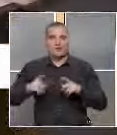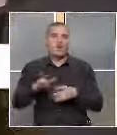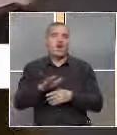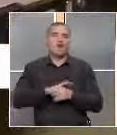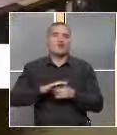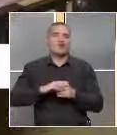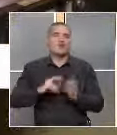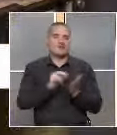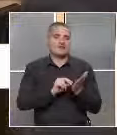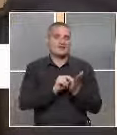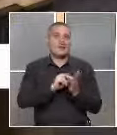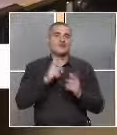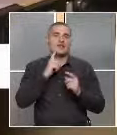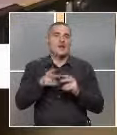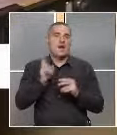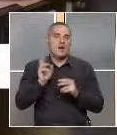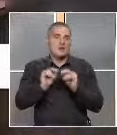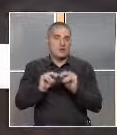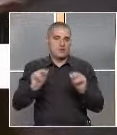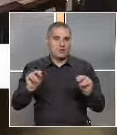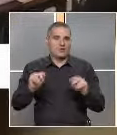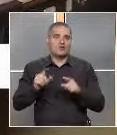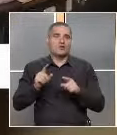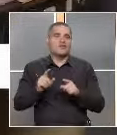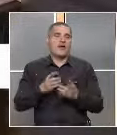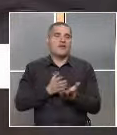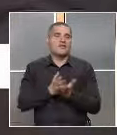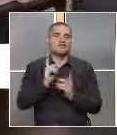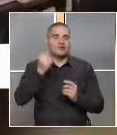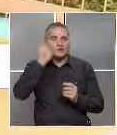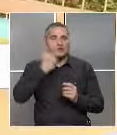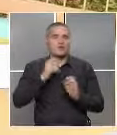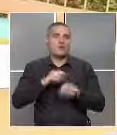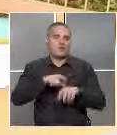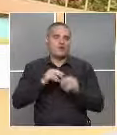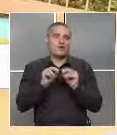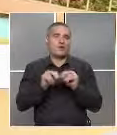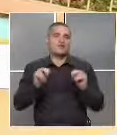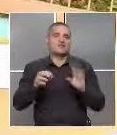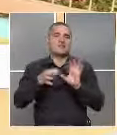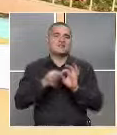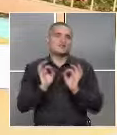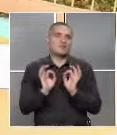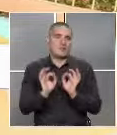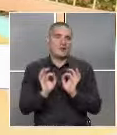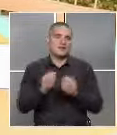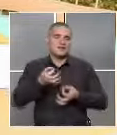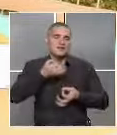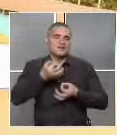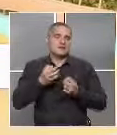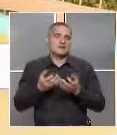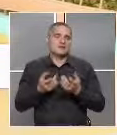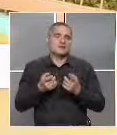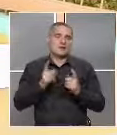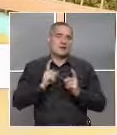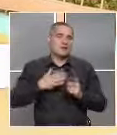преподавателите. За това и методите, които използват по време на обучение, са съобразени с конкретната ситуация. По следичнито разписание,